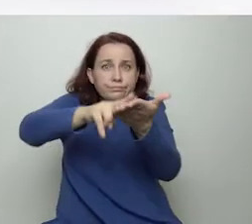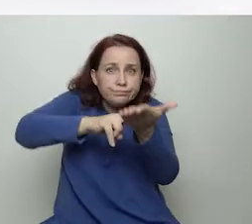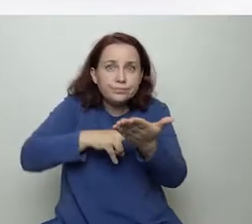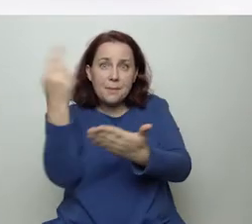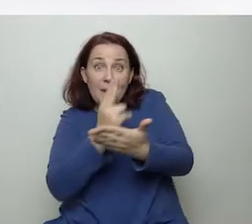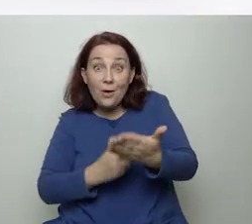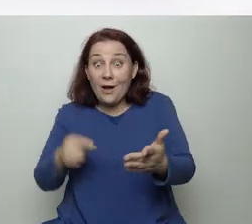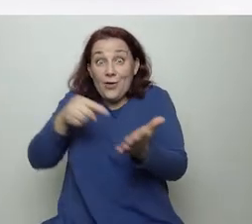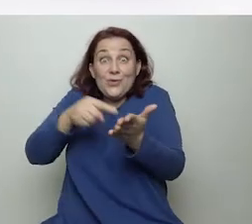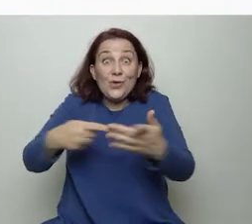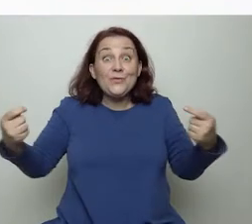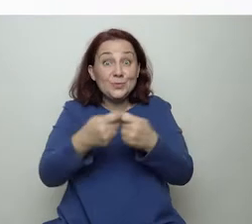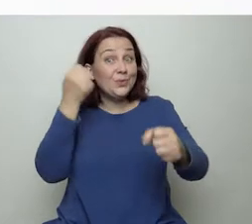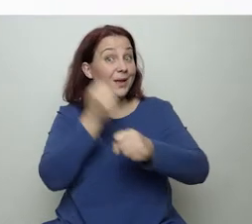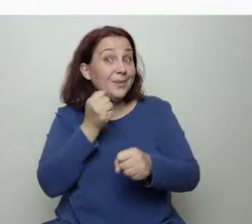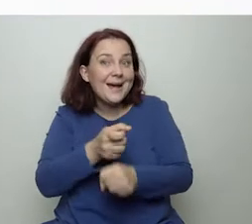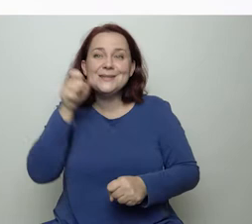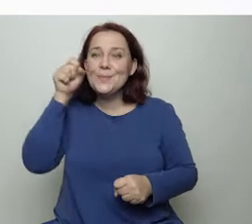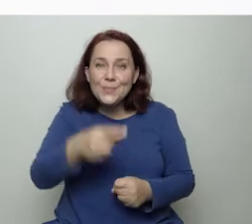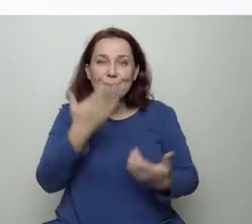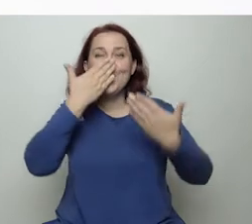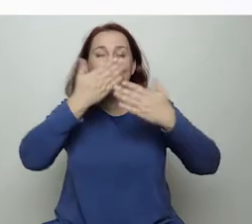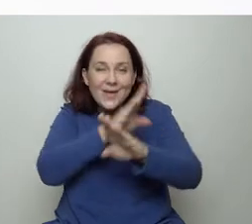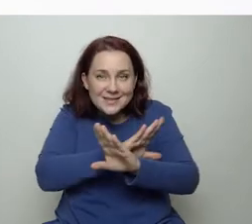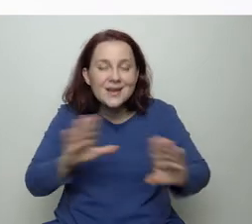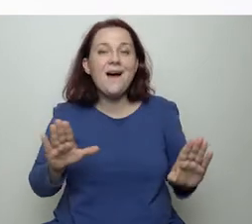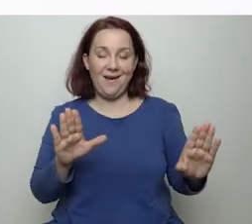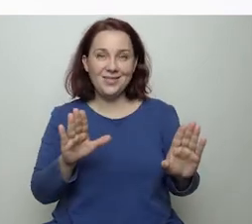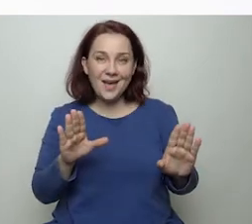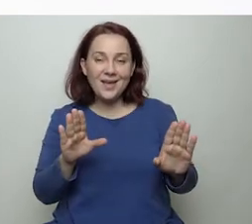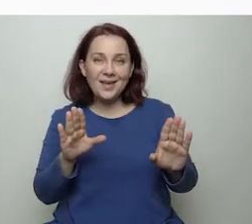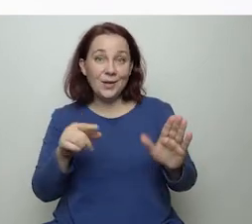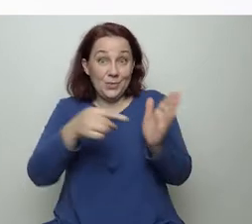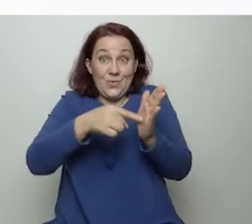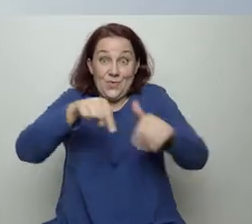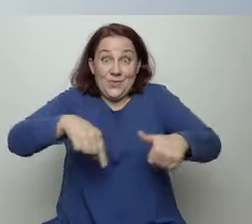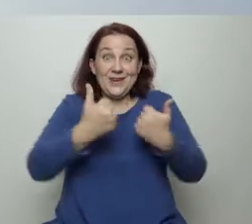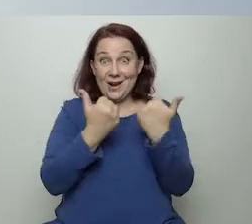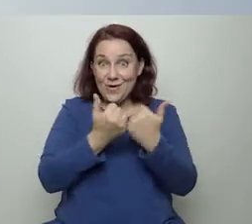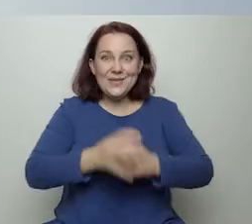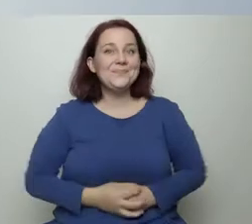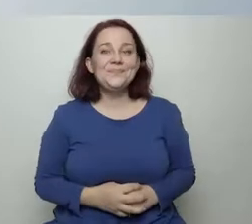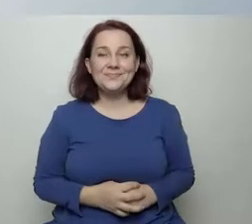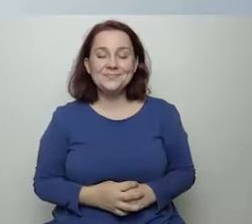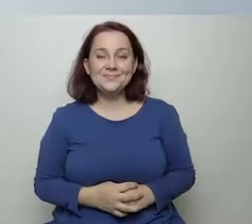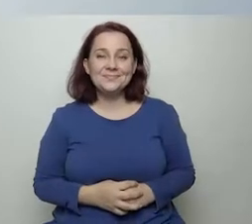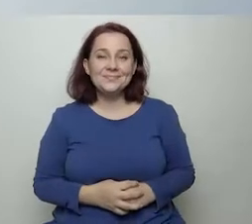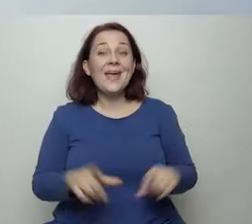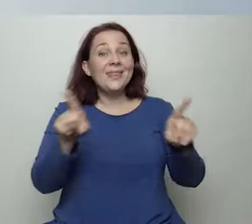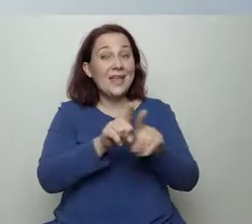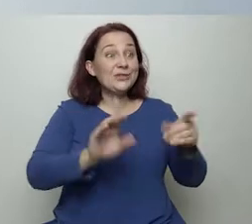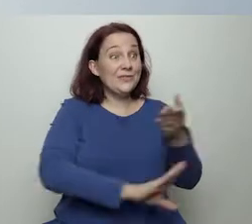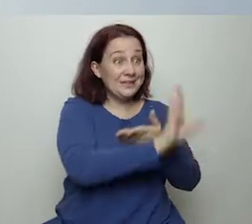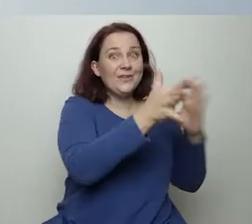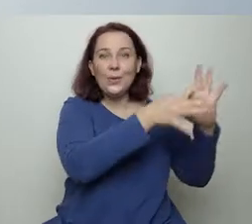i te wspólne prace właśnie są pokazywane tutaj w Krakowie. Jednocześnie w wystawie towarzyszy